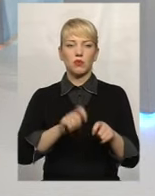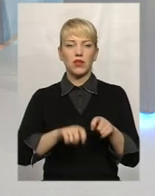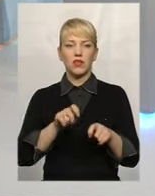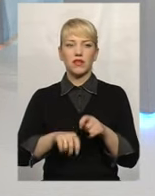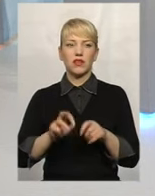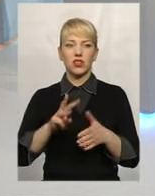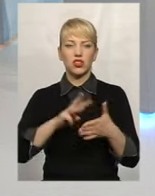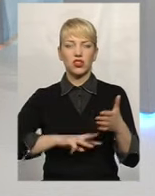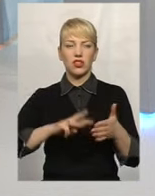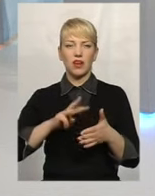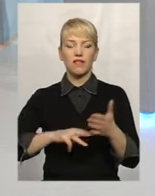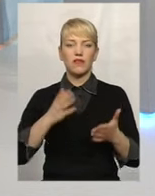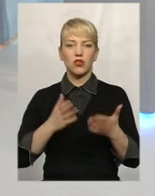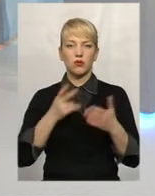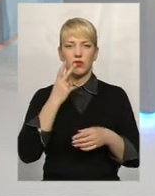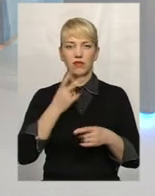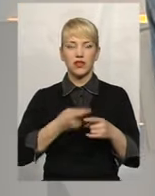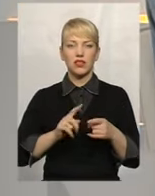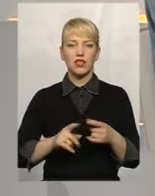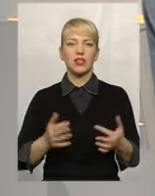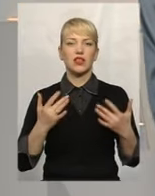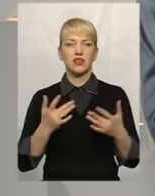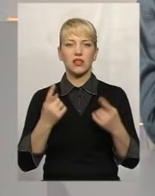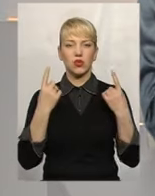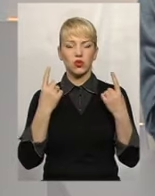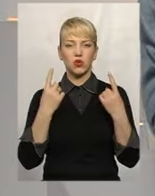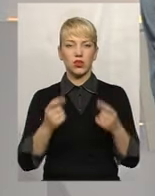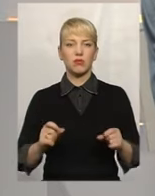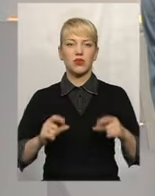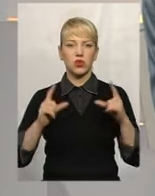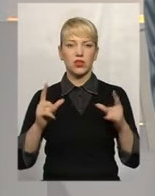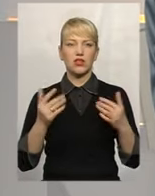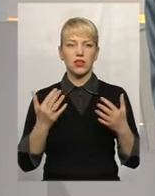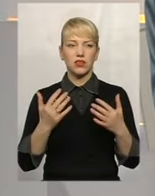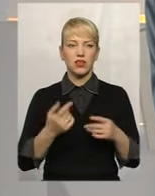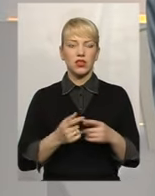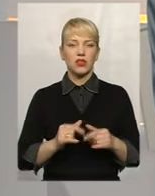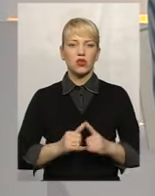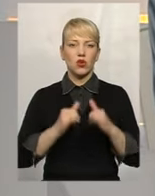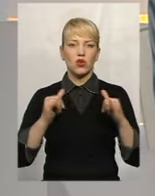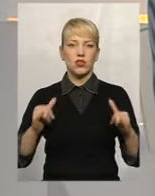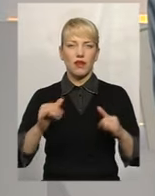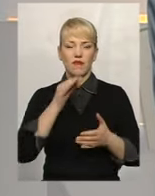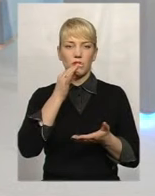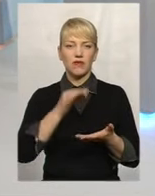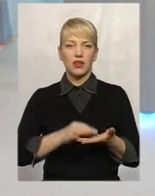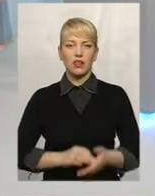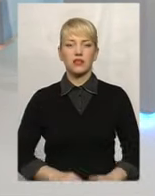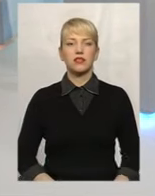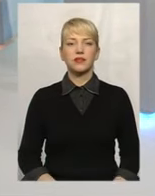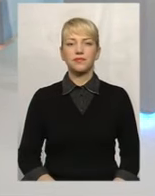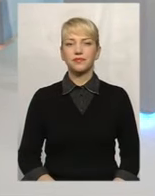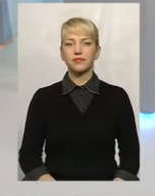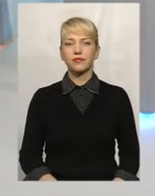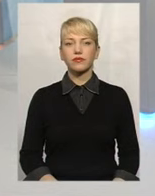штрафів. Якщо поглянути на них, наскільки суттєво вони зросли і загалом наскільки суттєво зросла відповідальність? Так, дійсно.